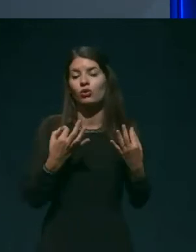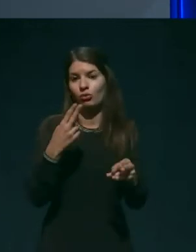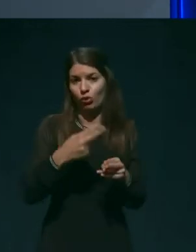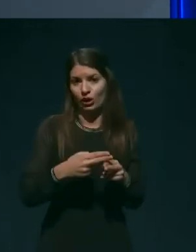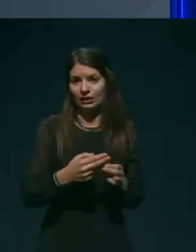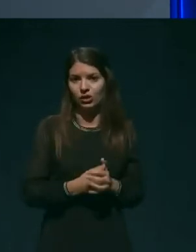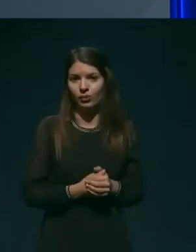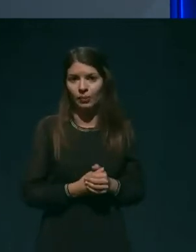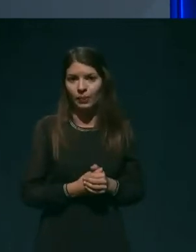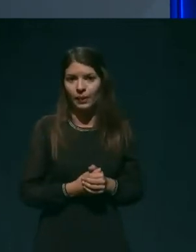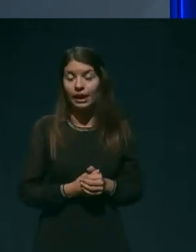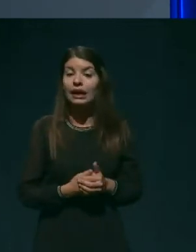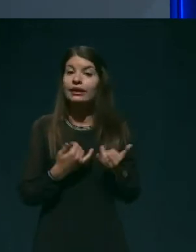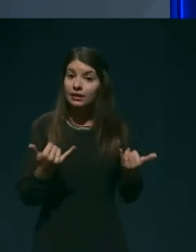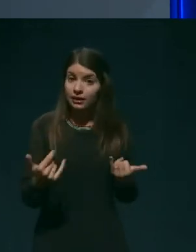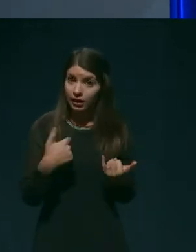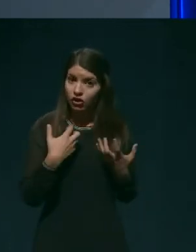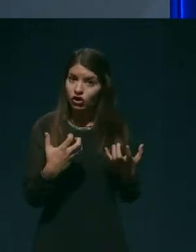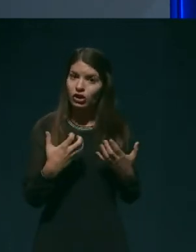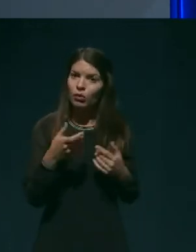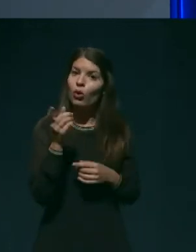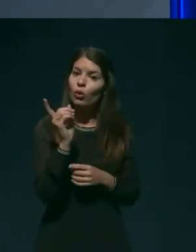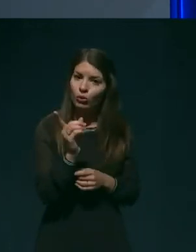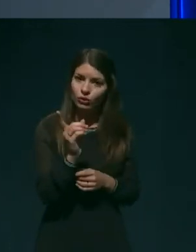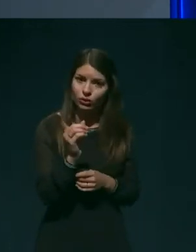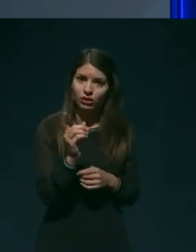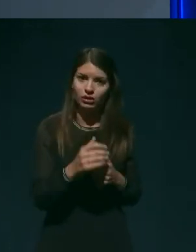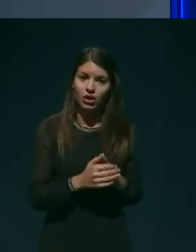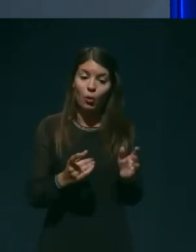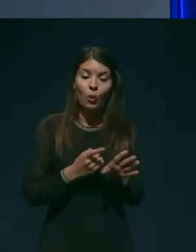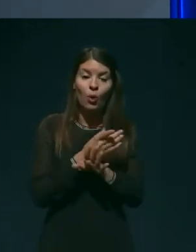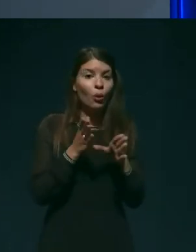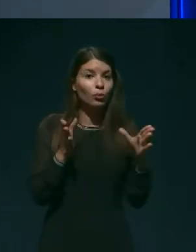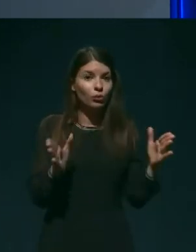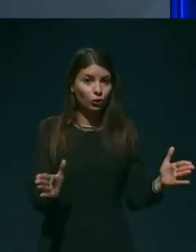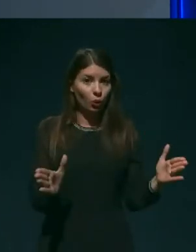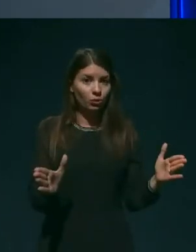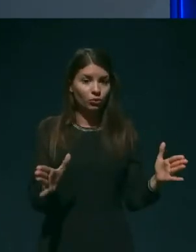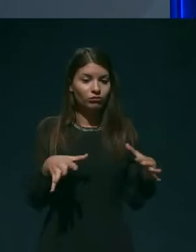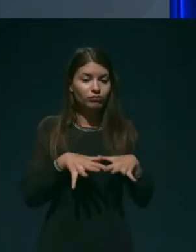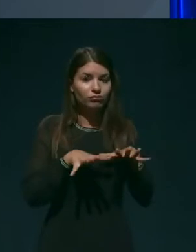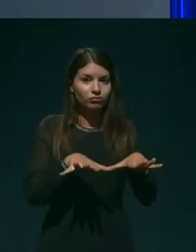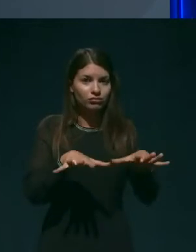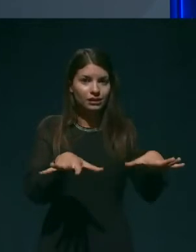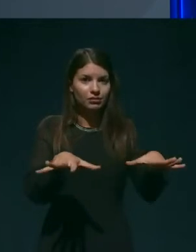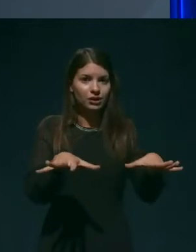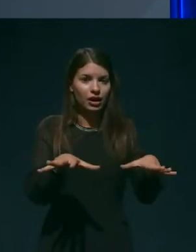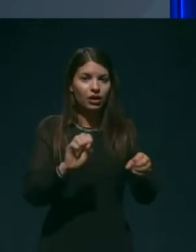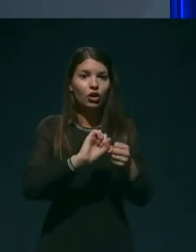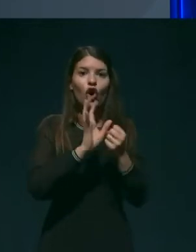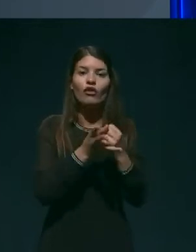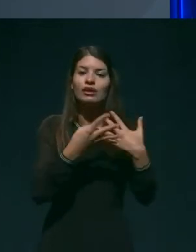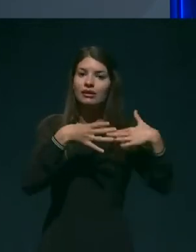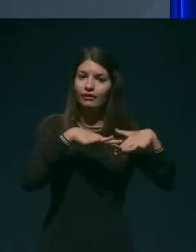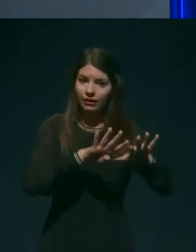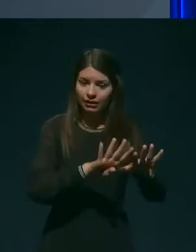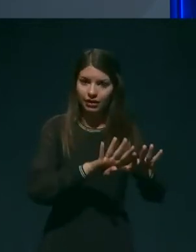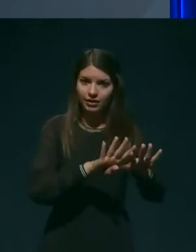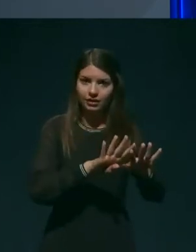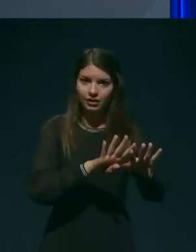rada upozorila, da so v času epidemije COVID življensko